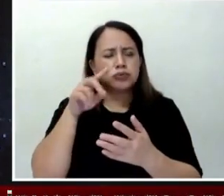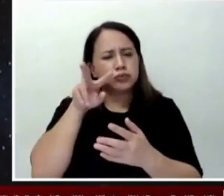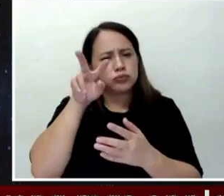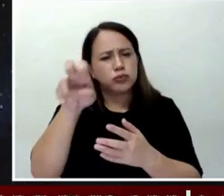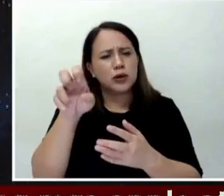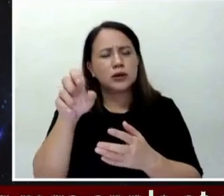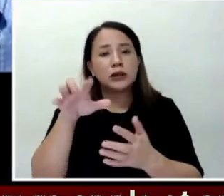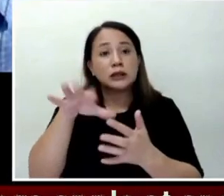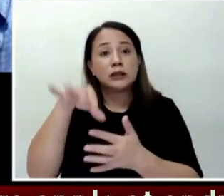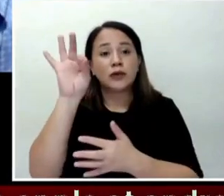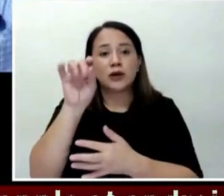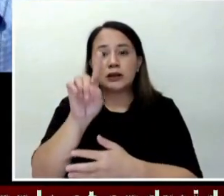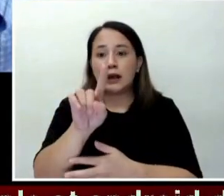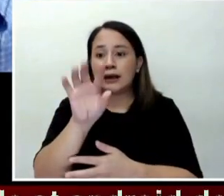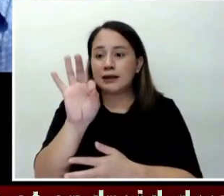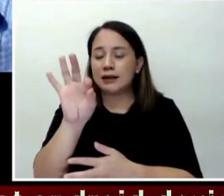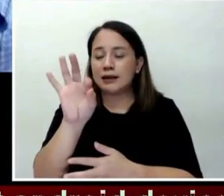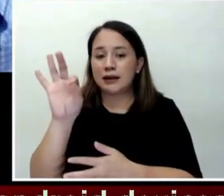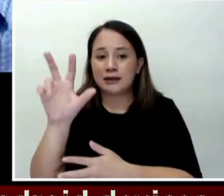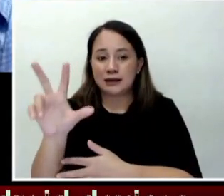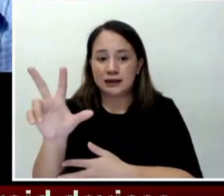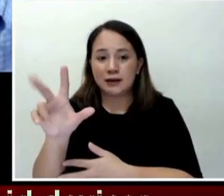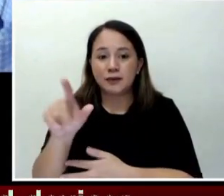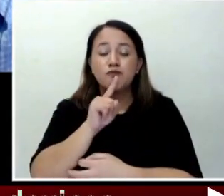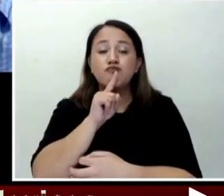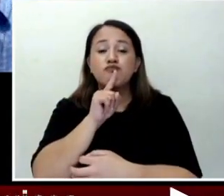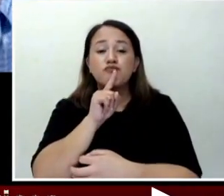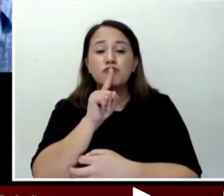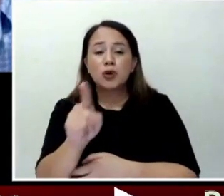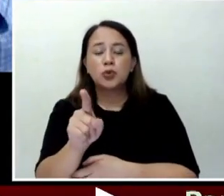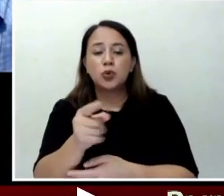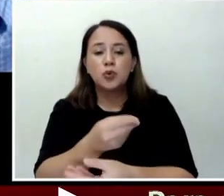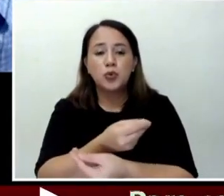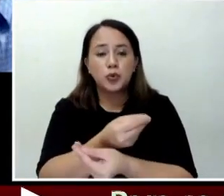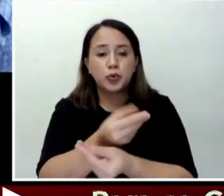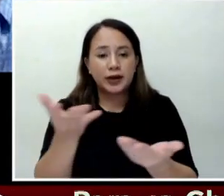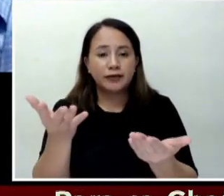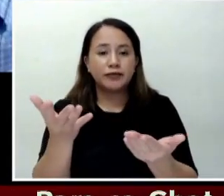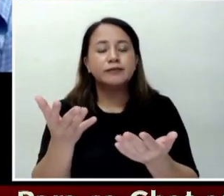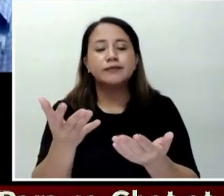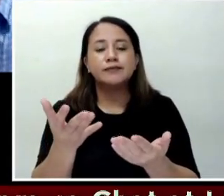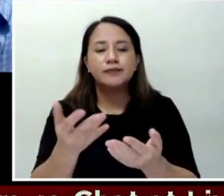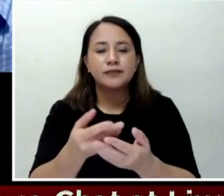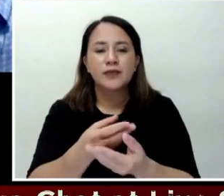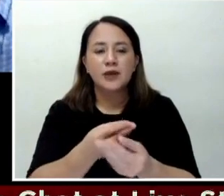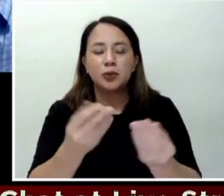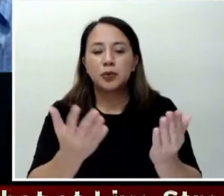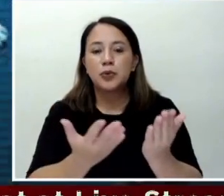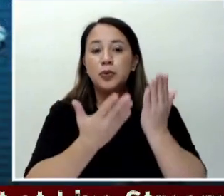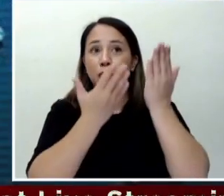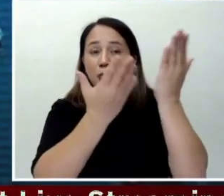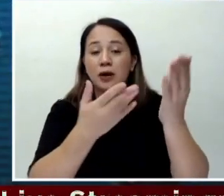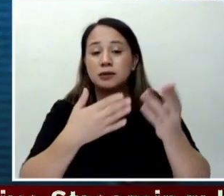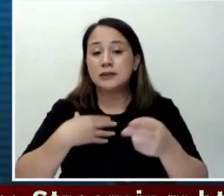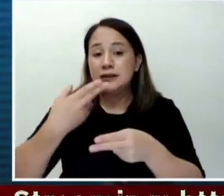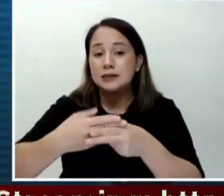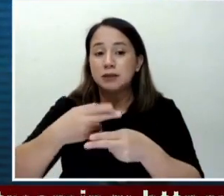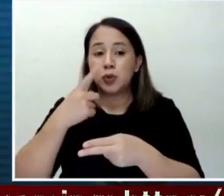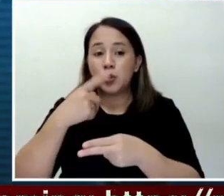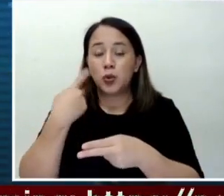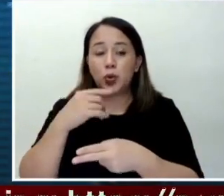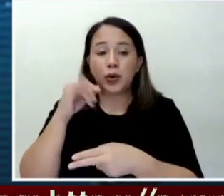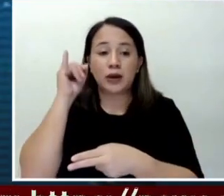1993. Yung actually nagbigay ng proposal para sa pangalan ko ay sila Imelda